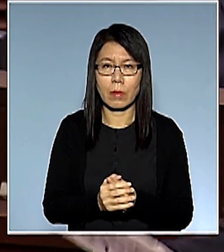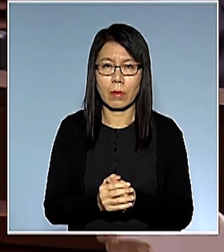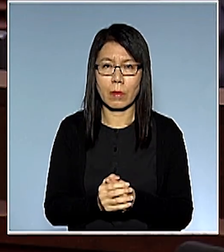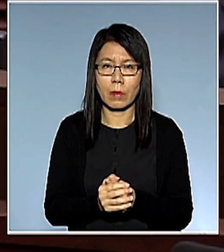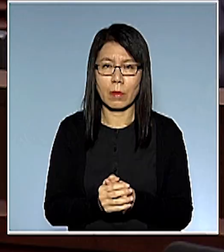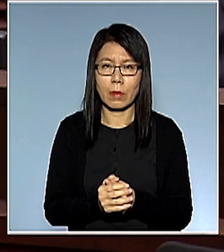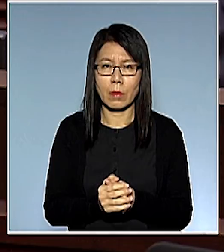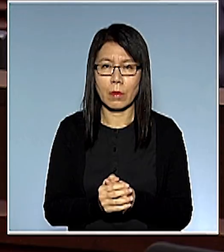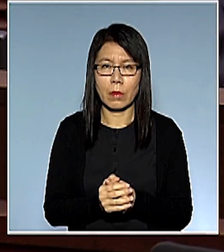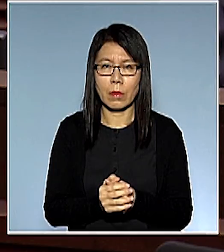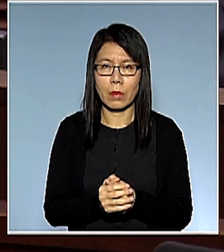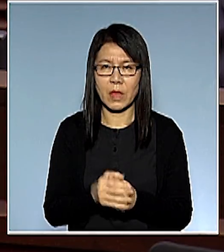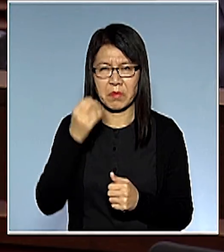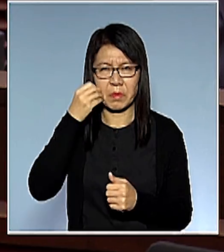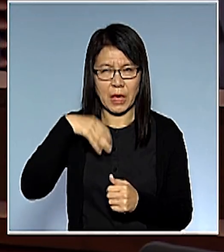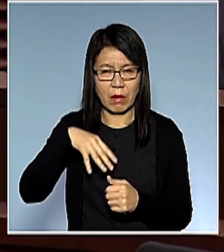那是失禮醫學界